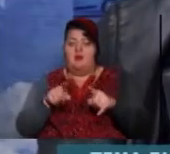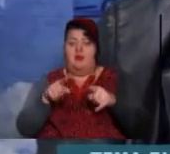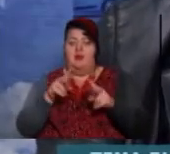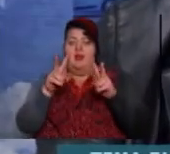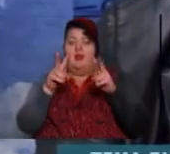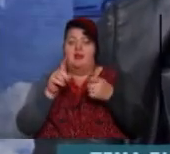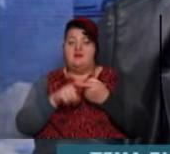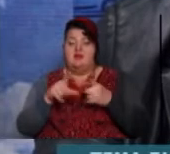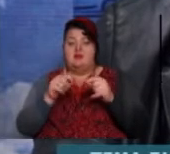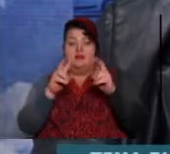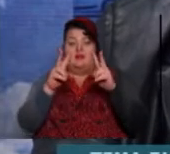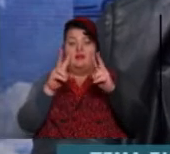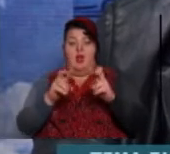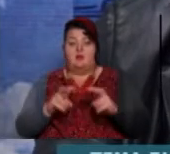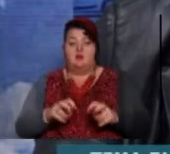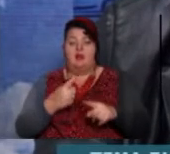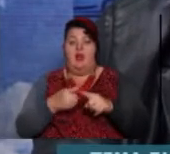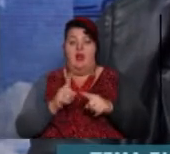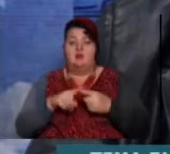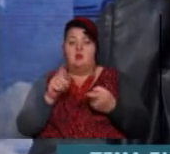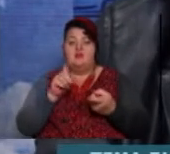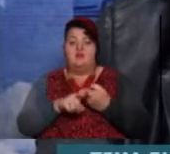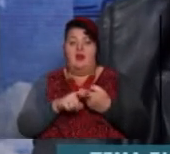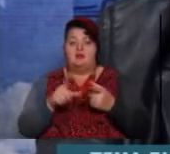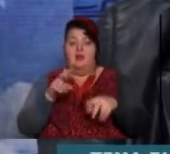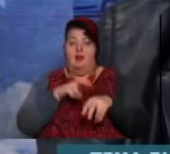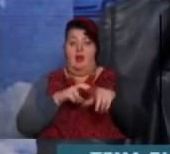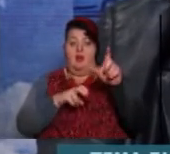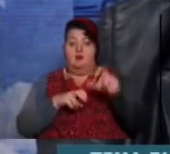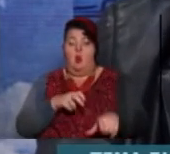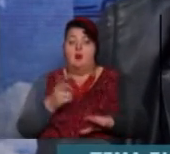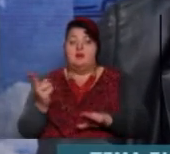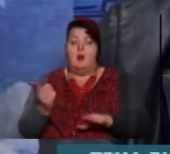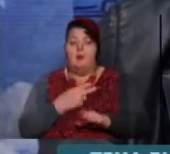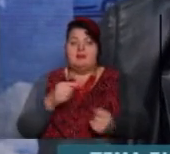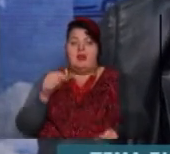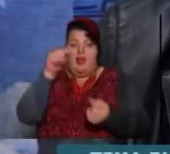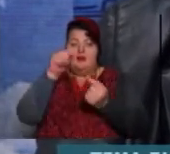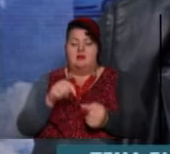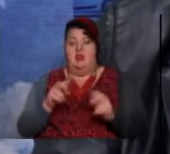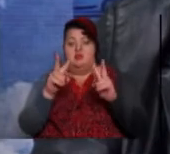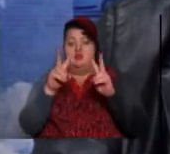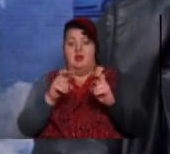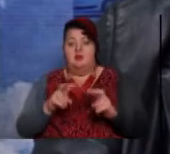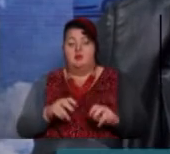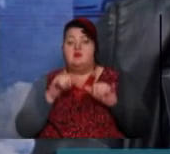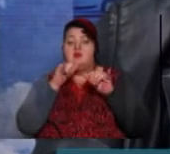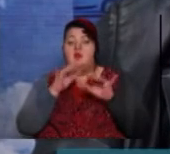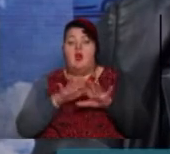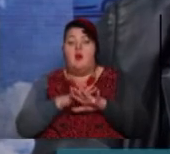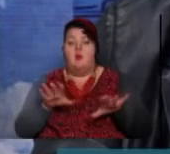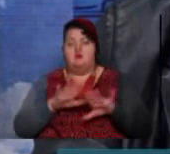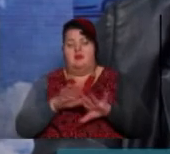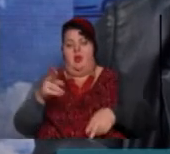діагностикою. Естественно, що доктор без надлежащої діагностіки не може не